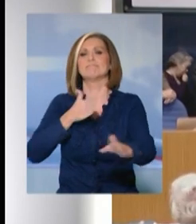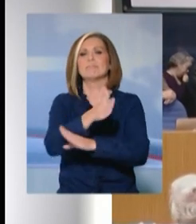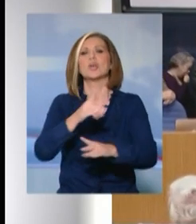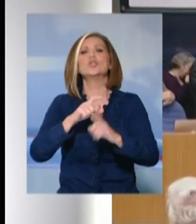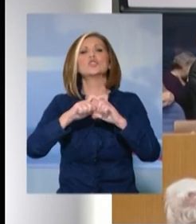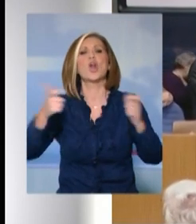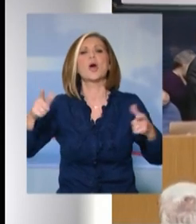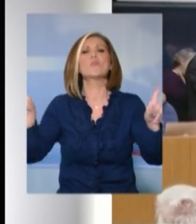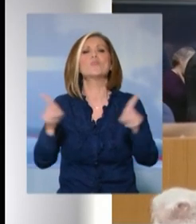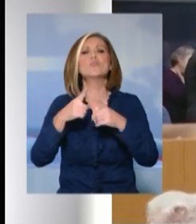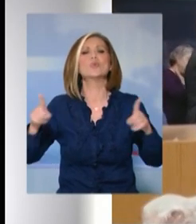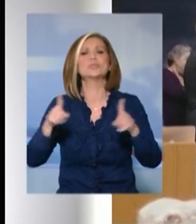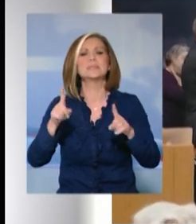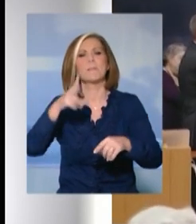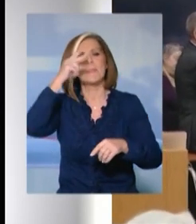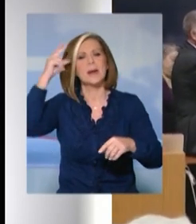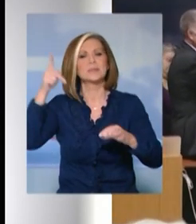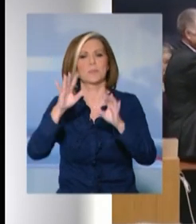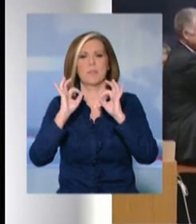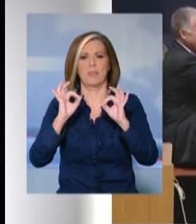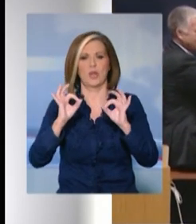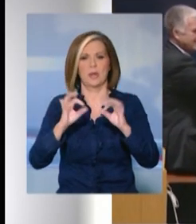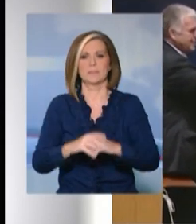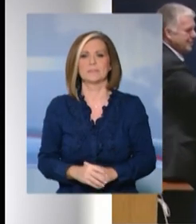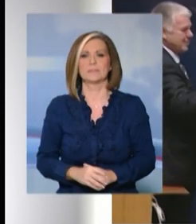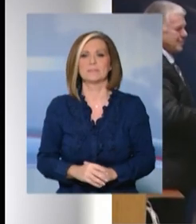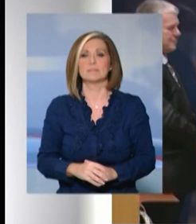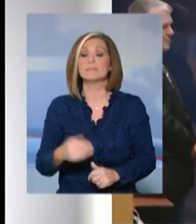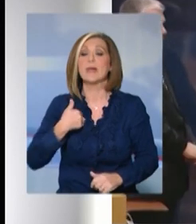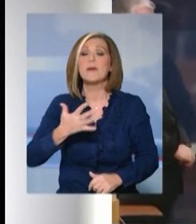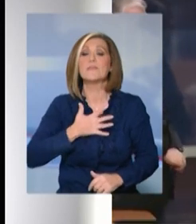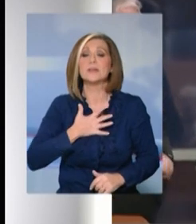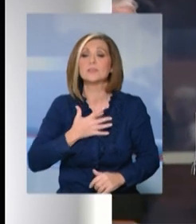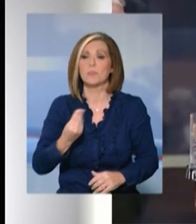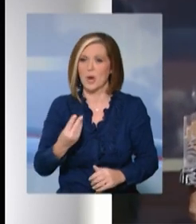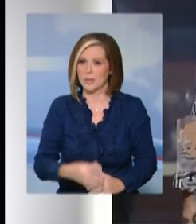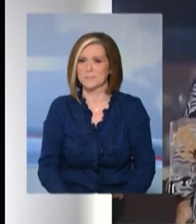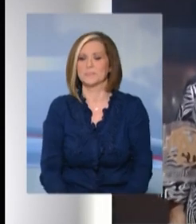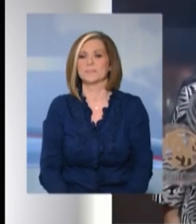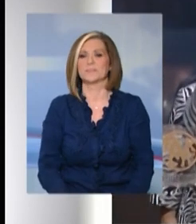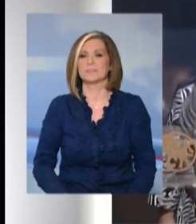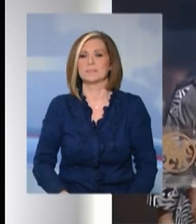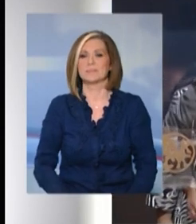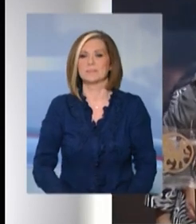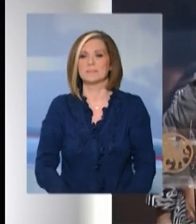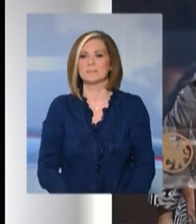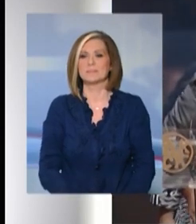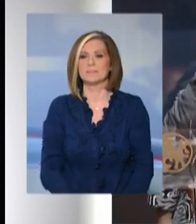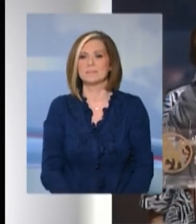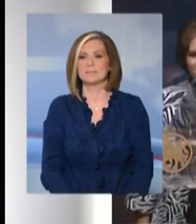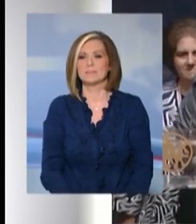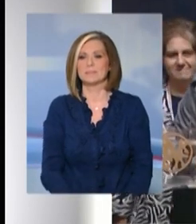Μουσικής Επιστήμης και Τέχνης του Πανεπιστημίου Μακεδονίας. Σας ευχαριστώ πολύ για την τιμή που μου κάνατε.